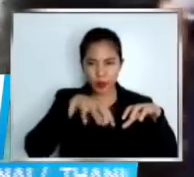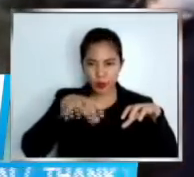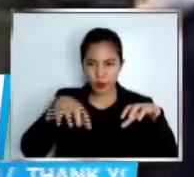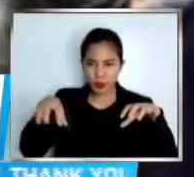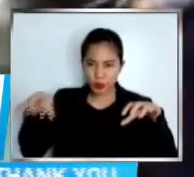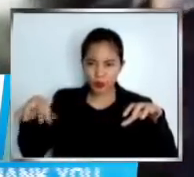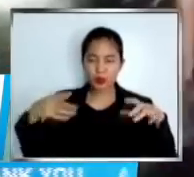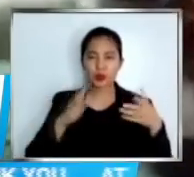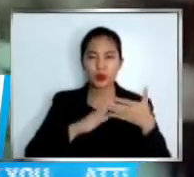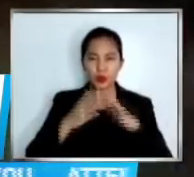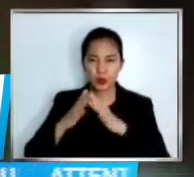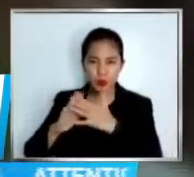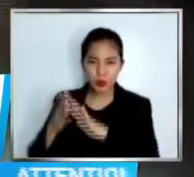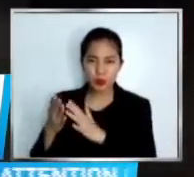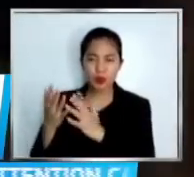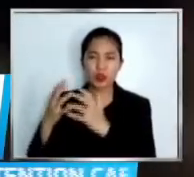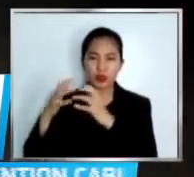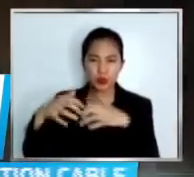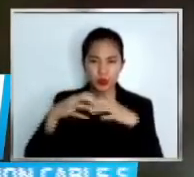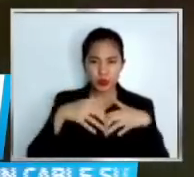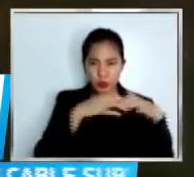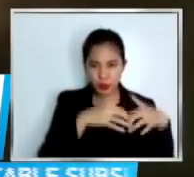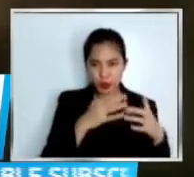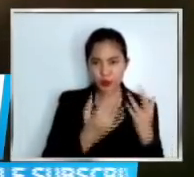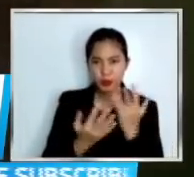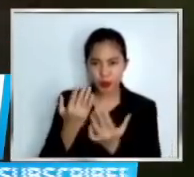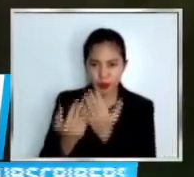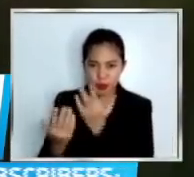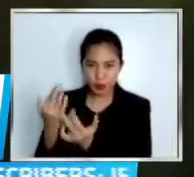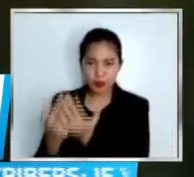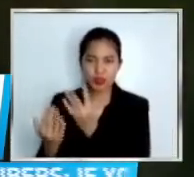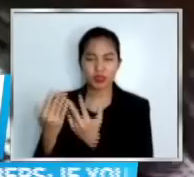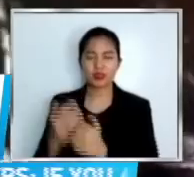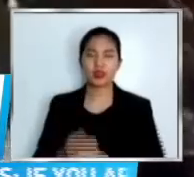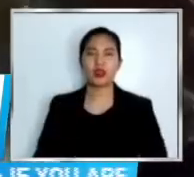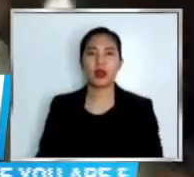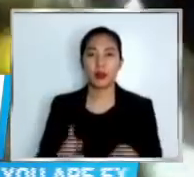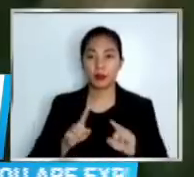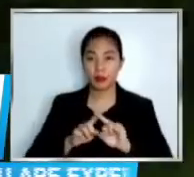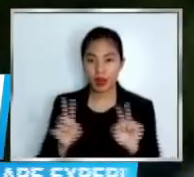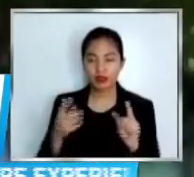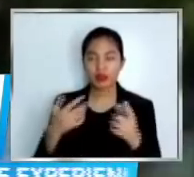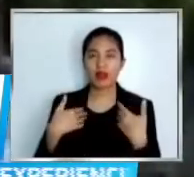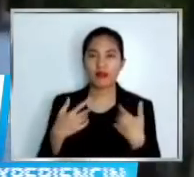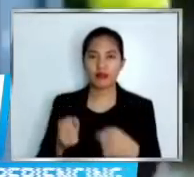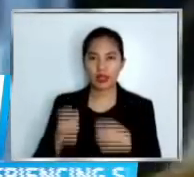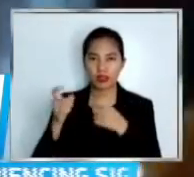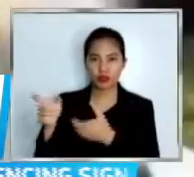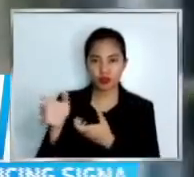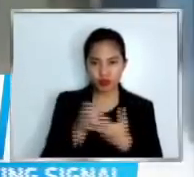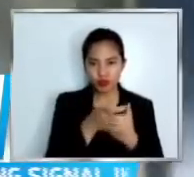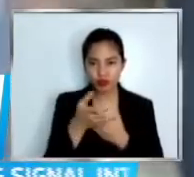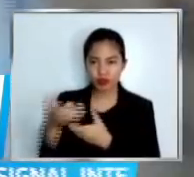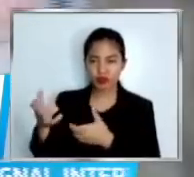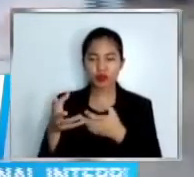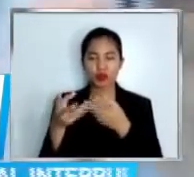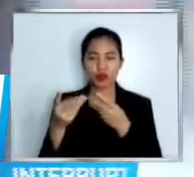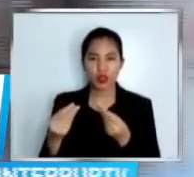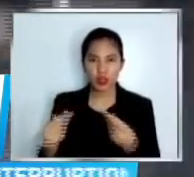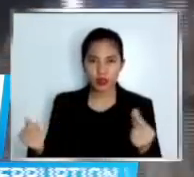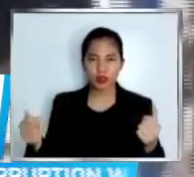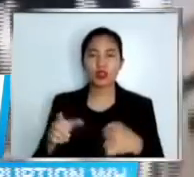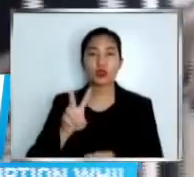apat ng katabi pang mga bahay. Mabuti naging mabilis ang responde ng mga bumbero. Kaya ang sunog na sumiklab ng alas dos na madaling araw,